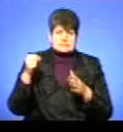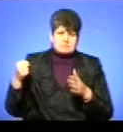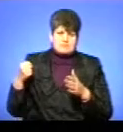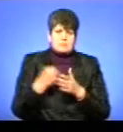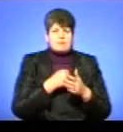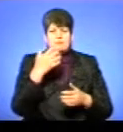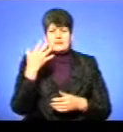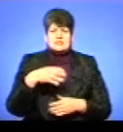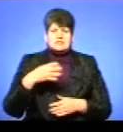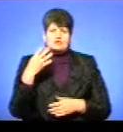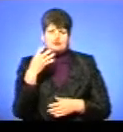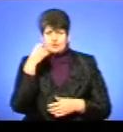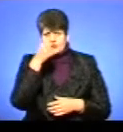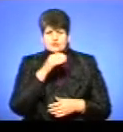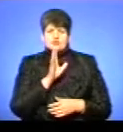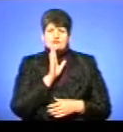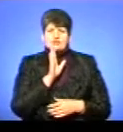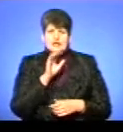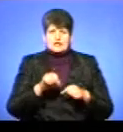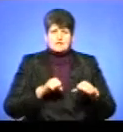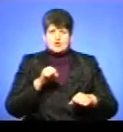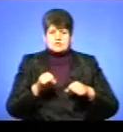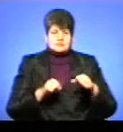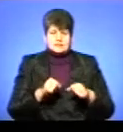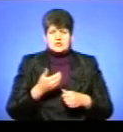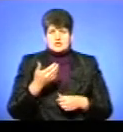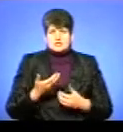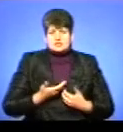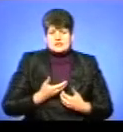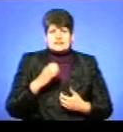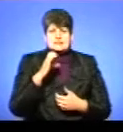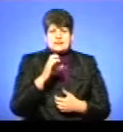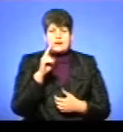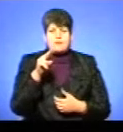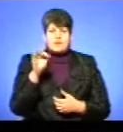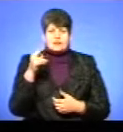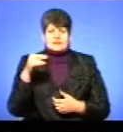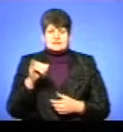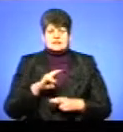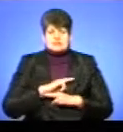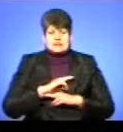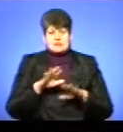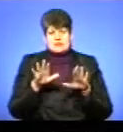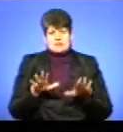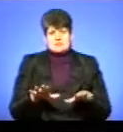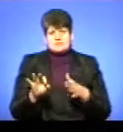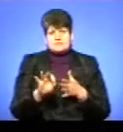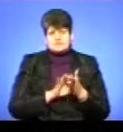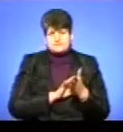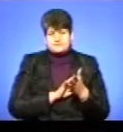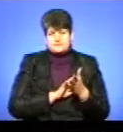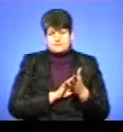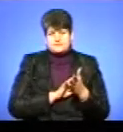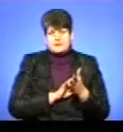яка їхала на велосипеді. Жителька селища Скала Подільська загинула на місці, повідомив речник Нацполіції області Сергій